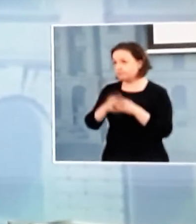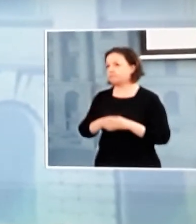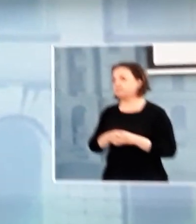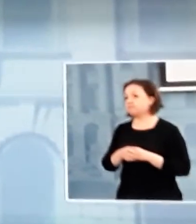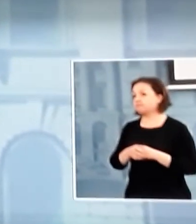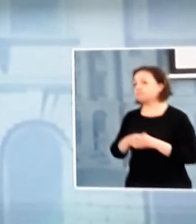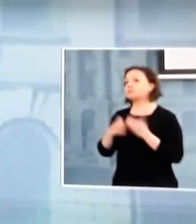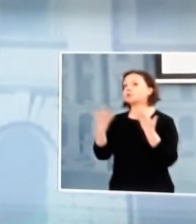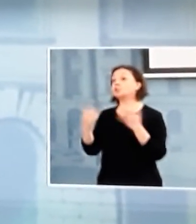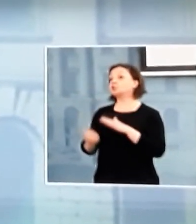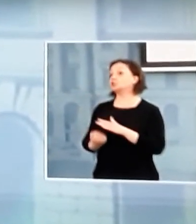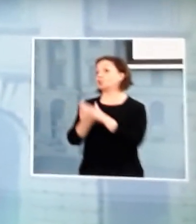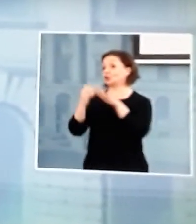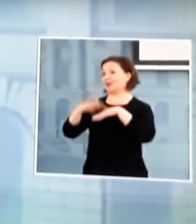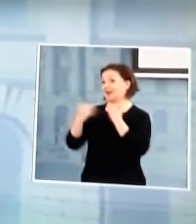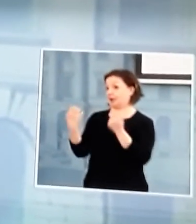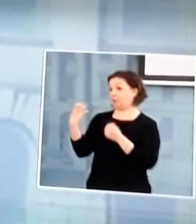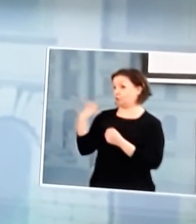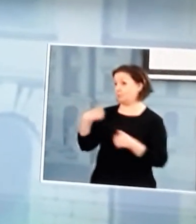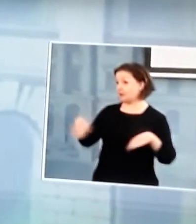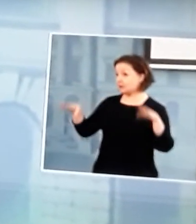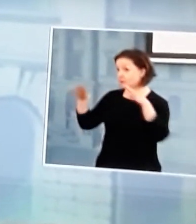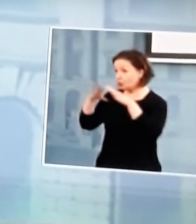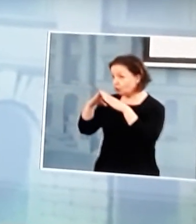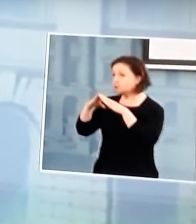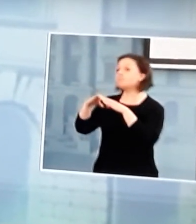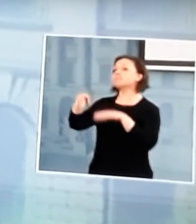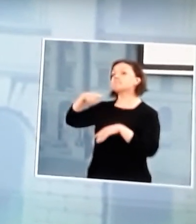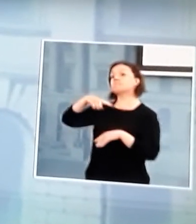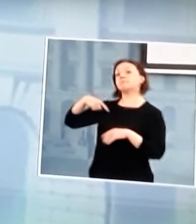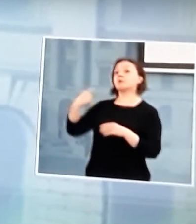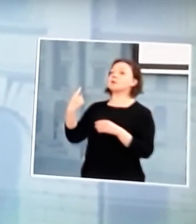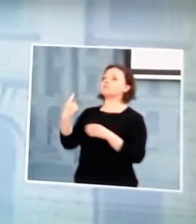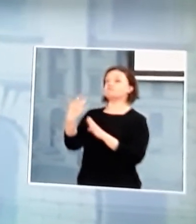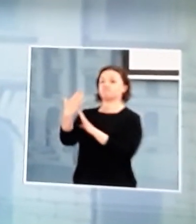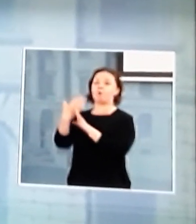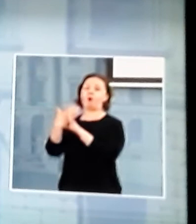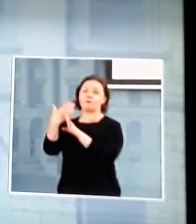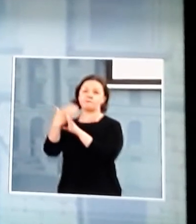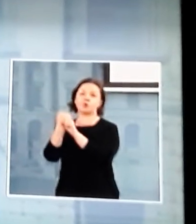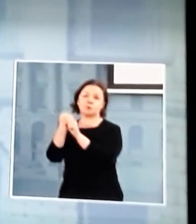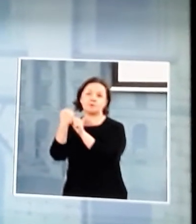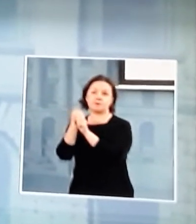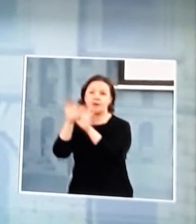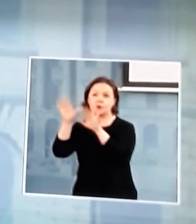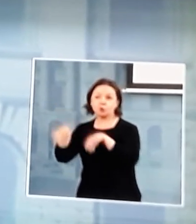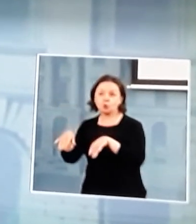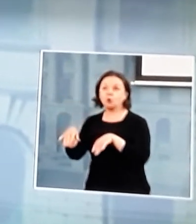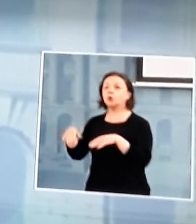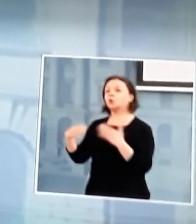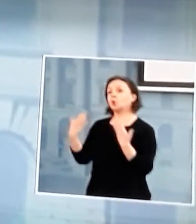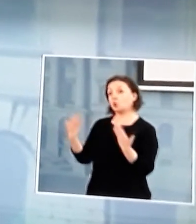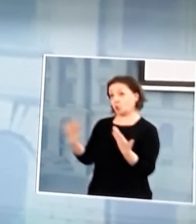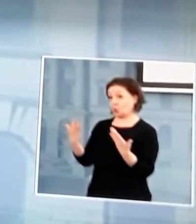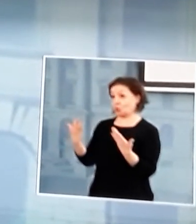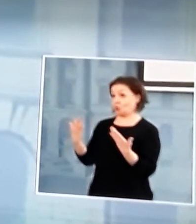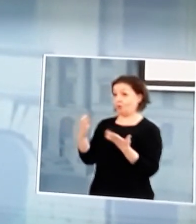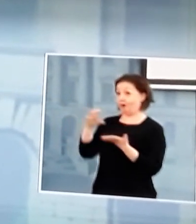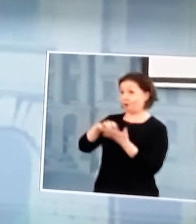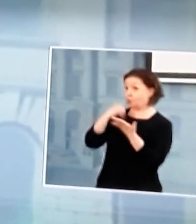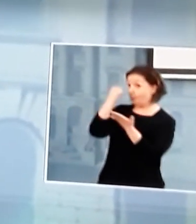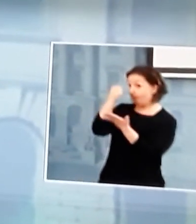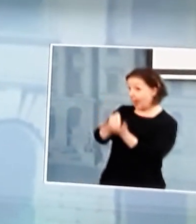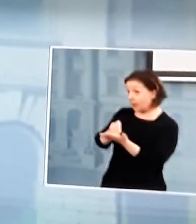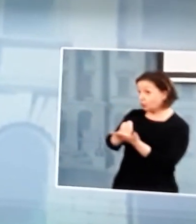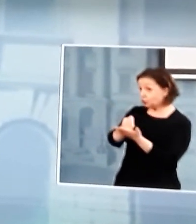sosiaali- ja terveysministeriössä on tehty tällainen arvio siitä, että olisi hyvä, että tällä päätöksellä me